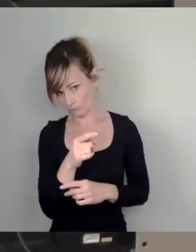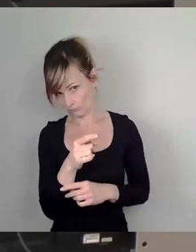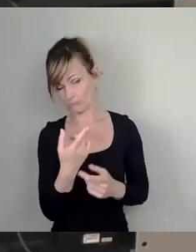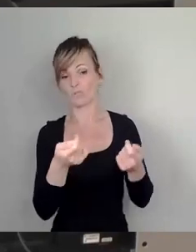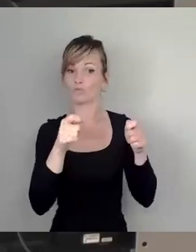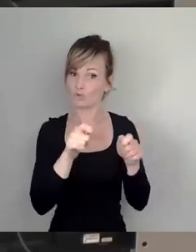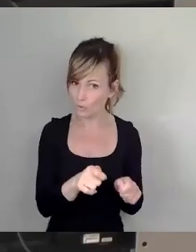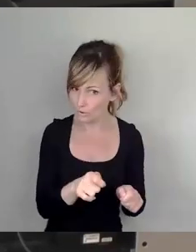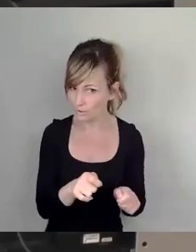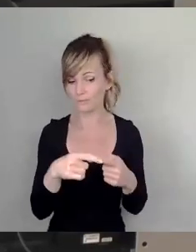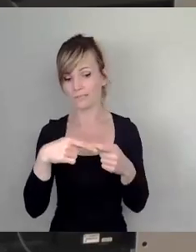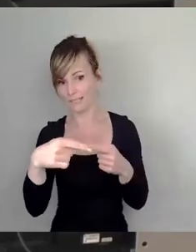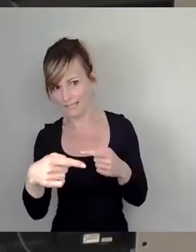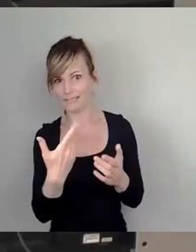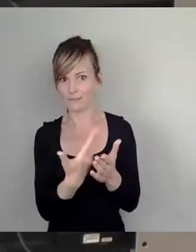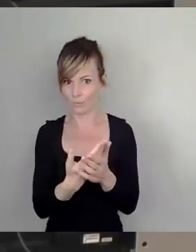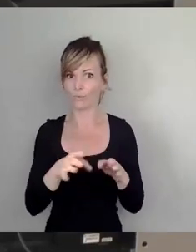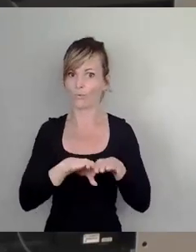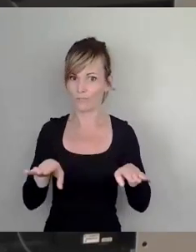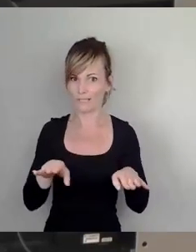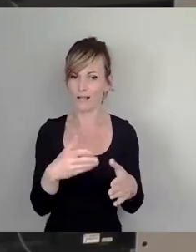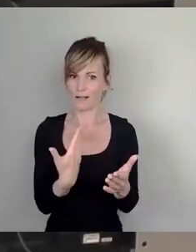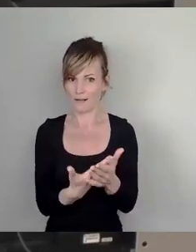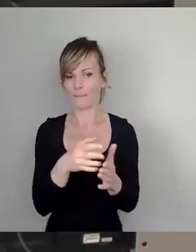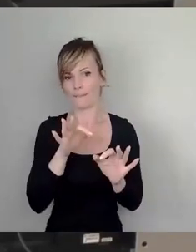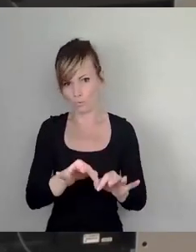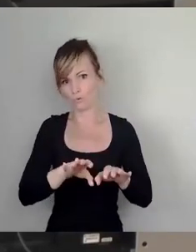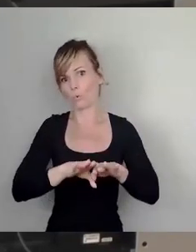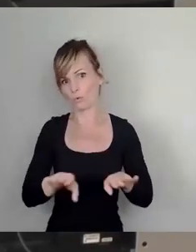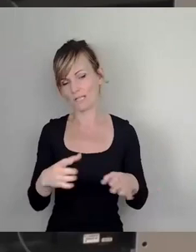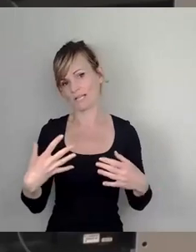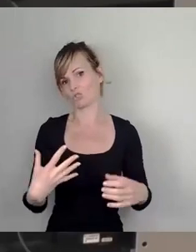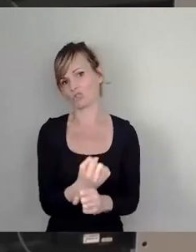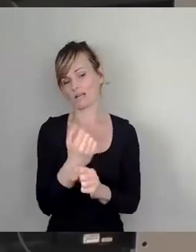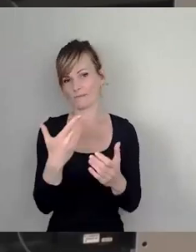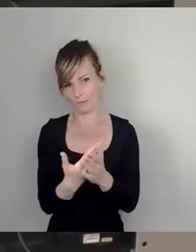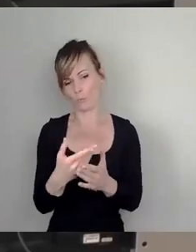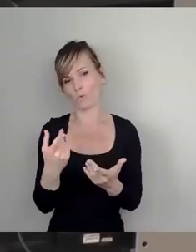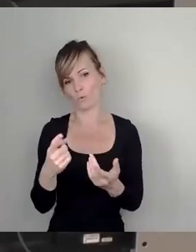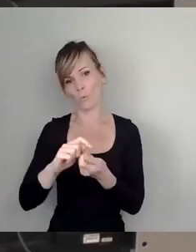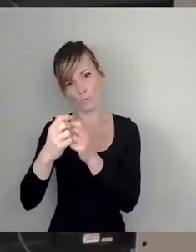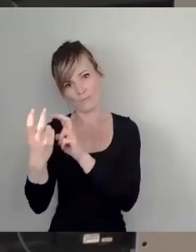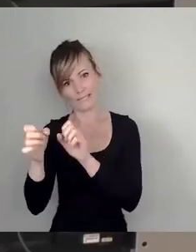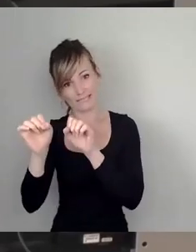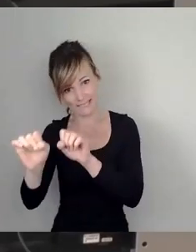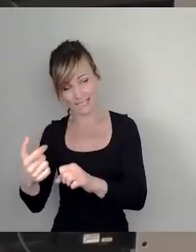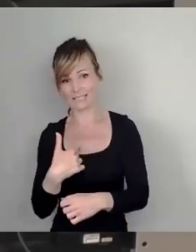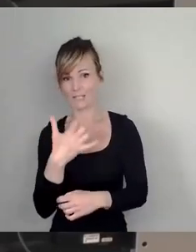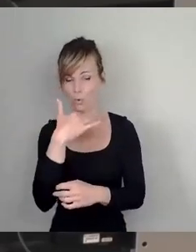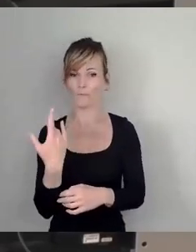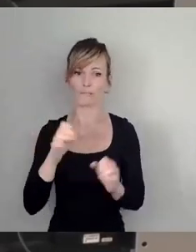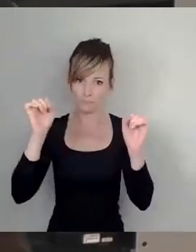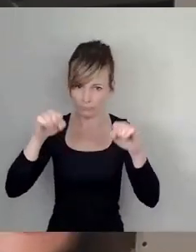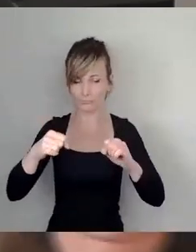der jetzt zur Grundlage dient, eine gute Grundlage geschaffen, damit das passieren kann. Und ich hoffe, es gibt jetzt hier eine breite Zustimmung.